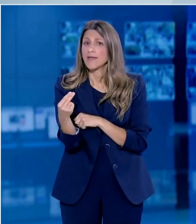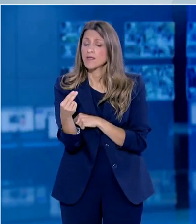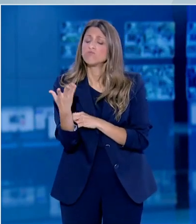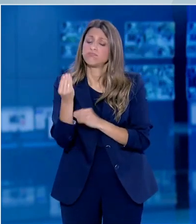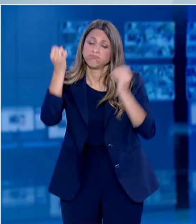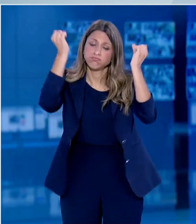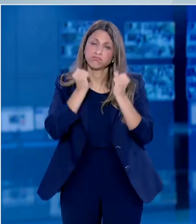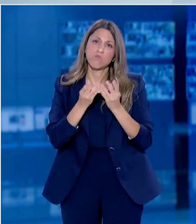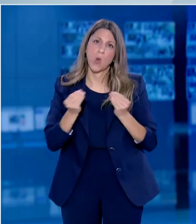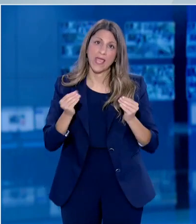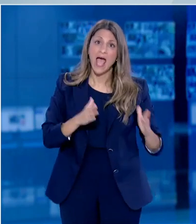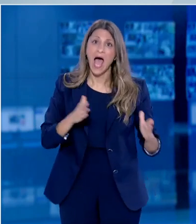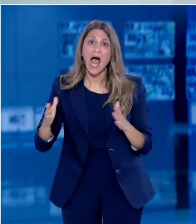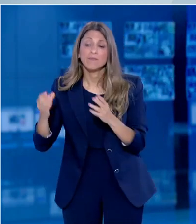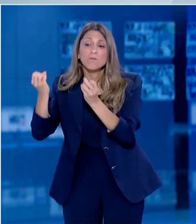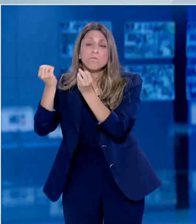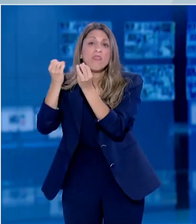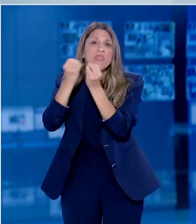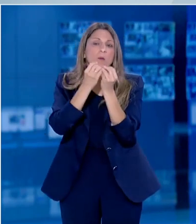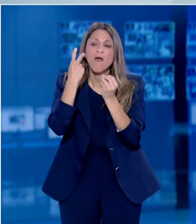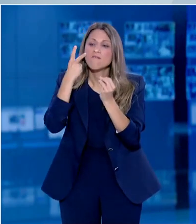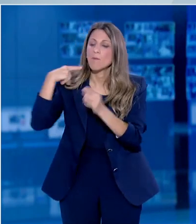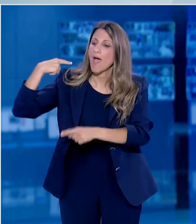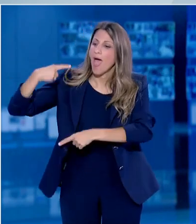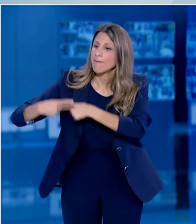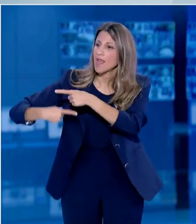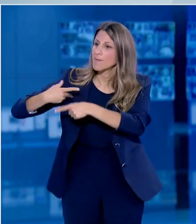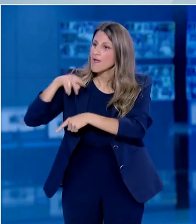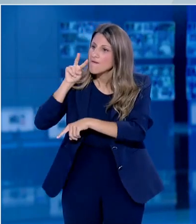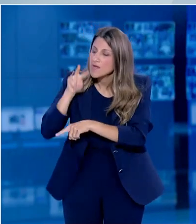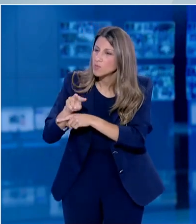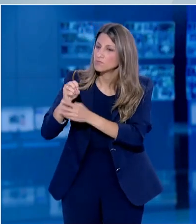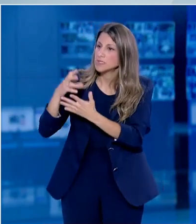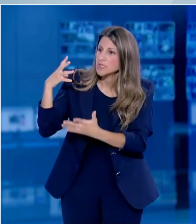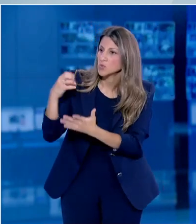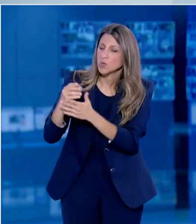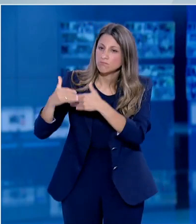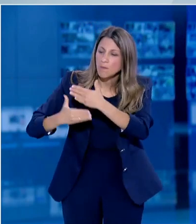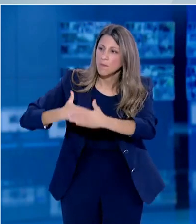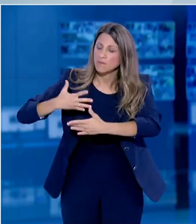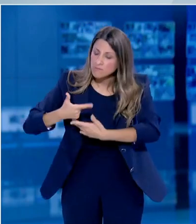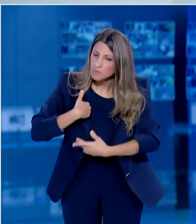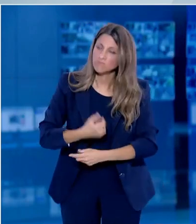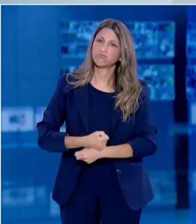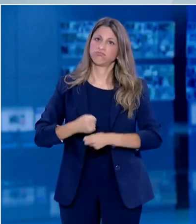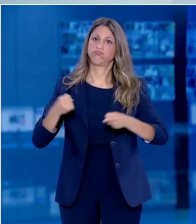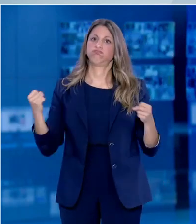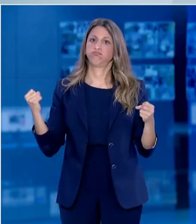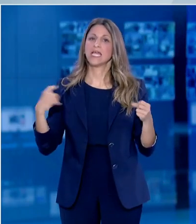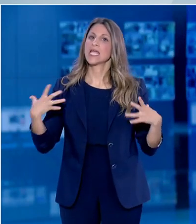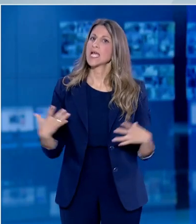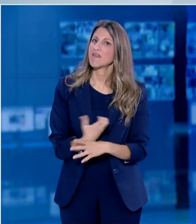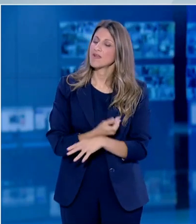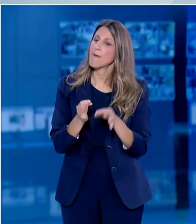κάθε οργανισμός πρέπει να μάθει από την εμπειρία να αναγνωρίσει την ανάγκη της συνεχούς αξιολόγησης όλων αυτών που συμμετείχαν στο χειρισμό